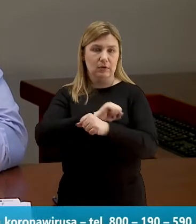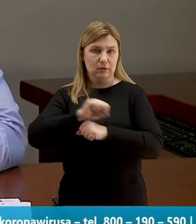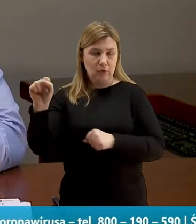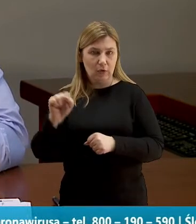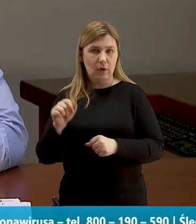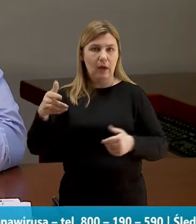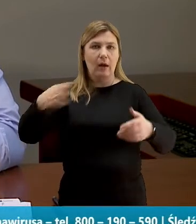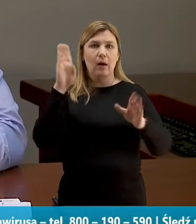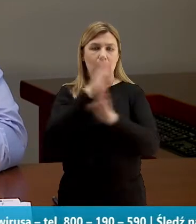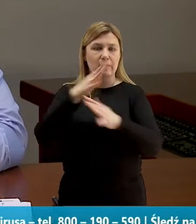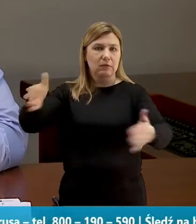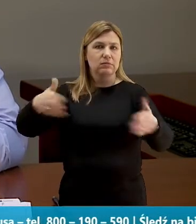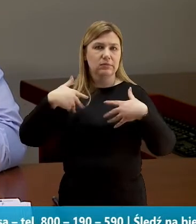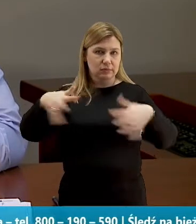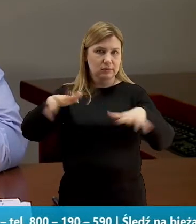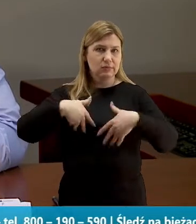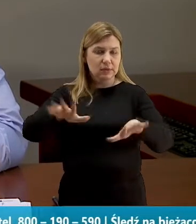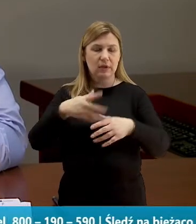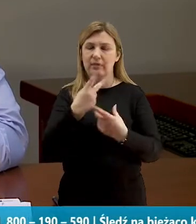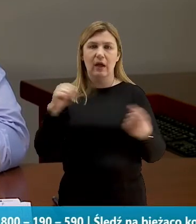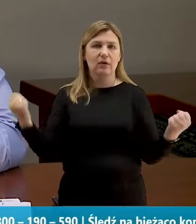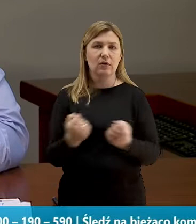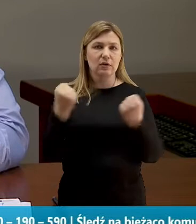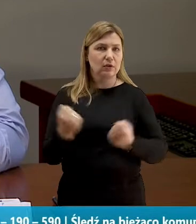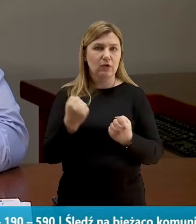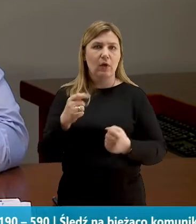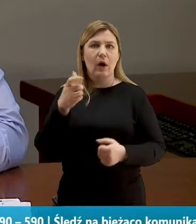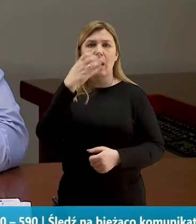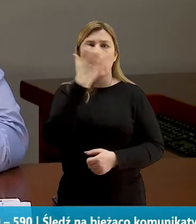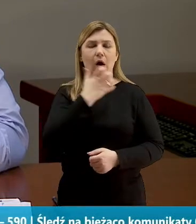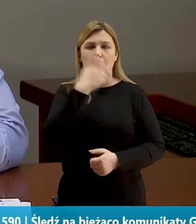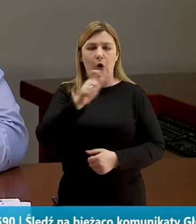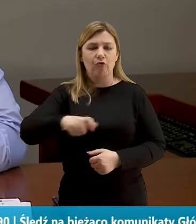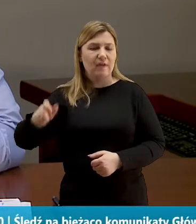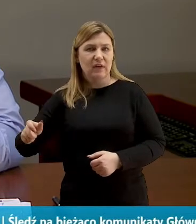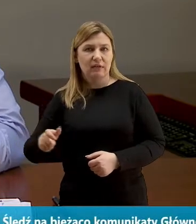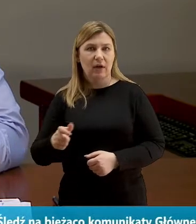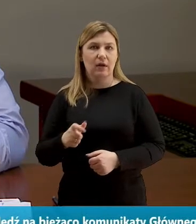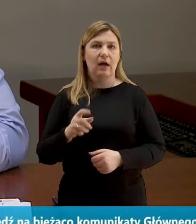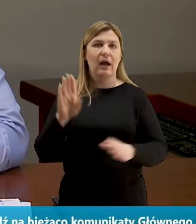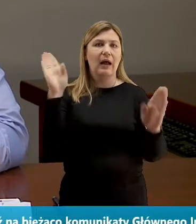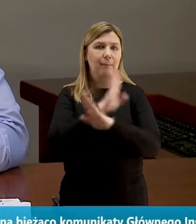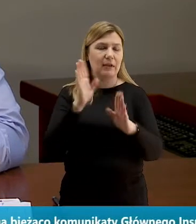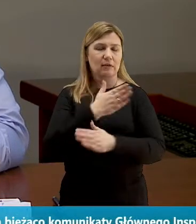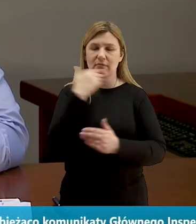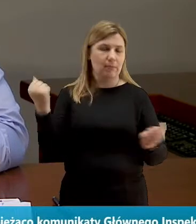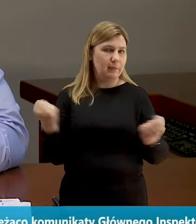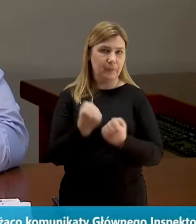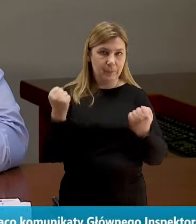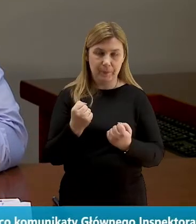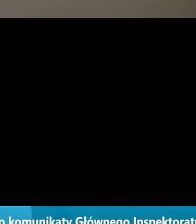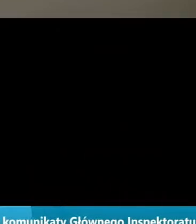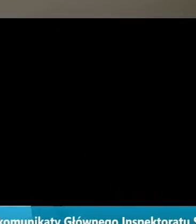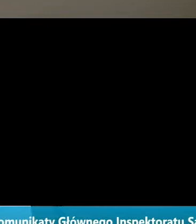wietrzone, nie funkcjonuje ogrzewanie i klimatyzacja, więc